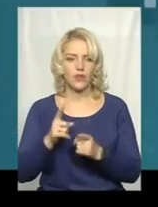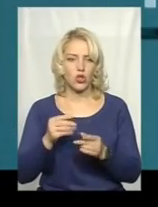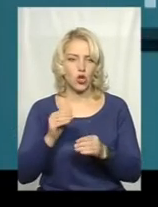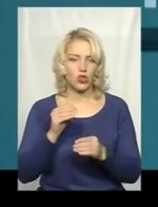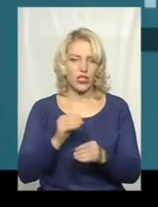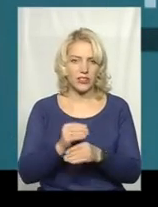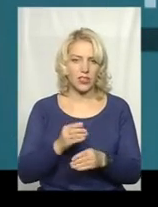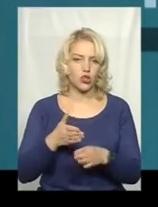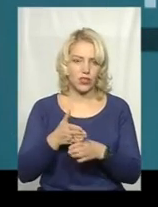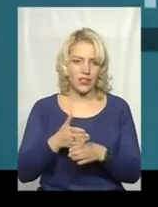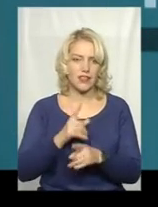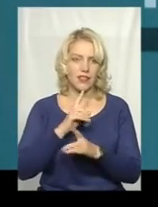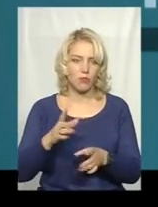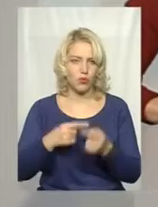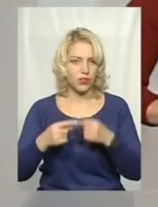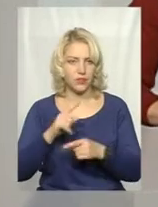буде.